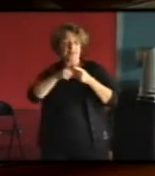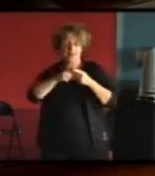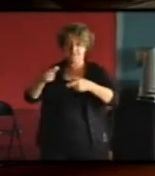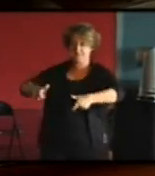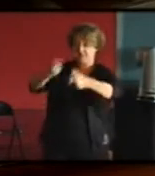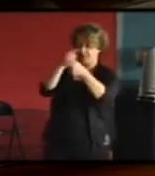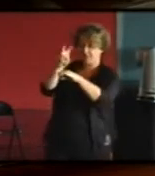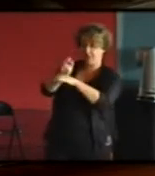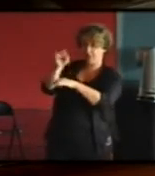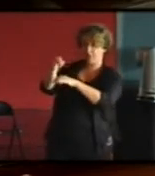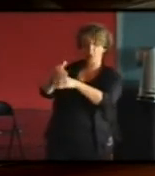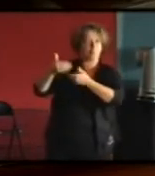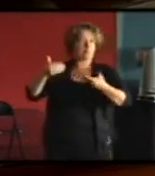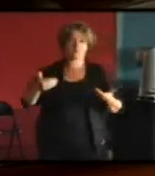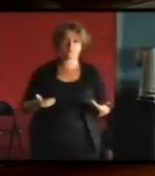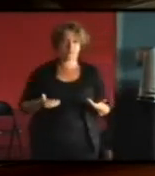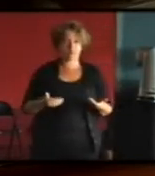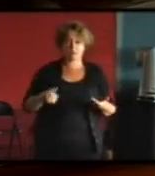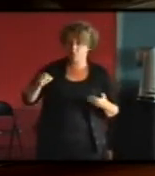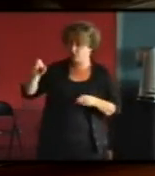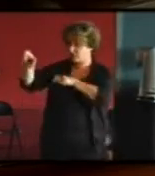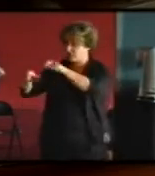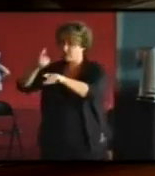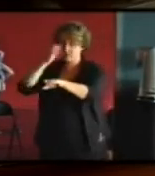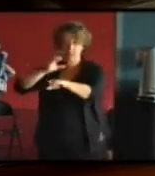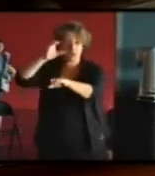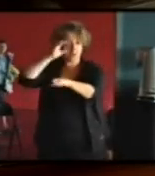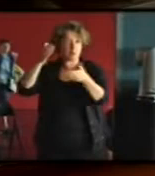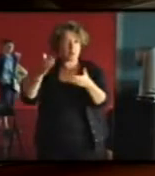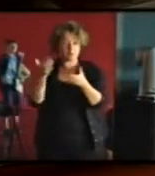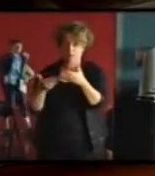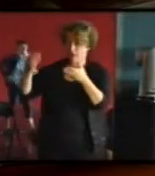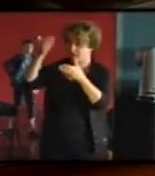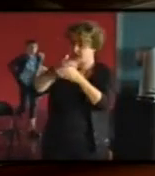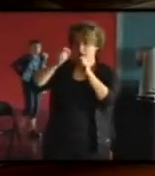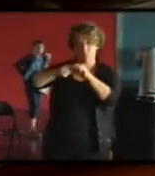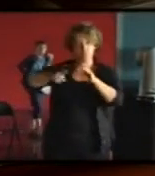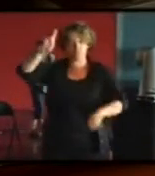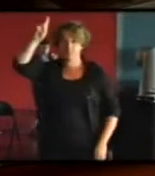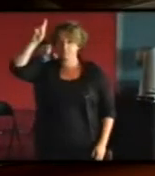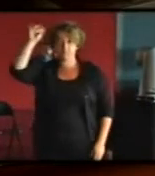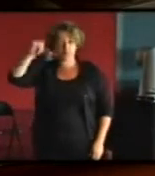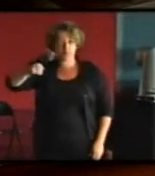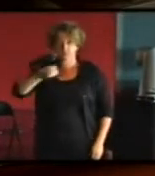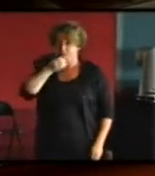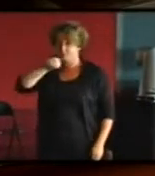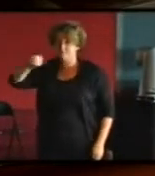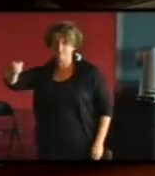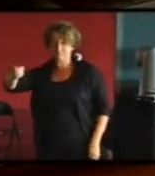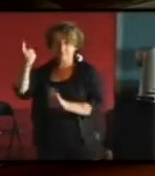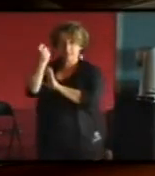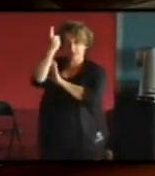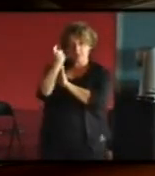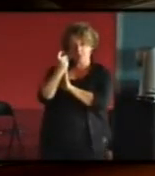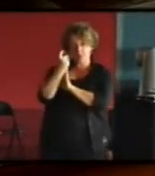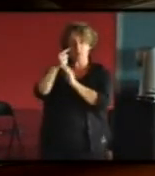c'est ce que j'entends de ce que vous dites peut-être que le public me démentira et il a la parole vous pouvez la demander comme vous voulez bien entendu mais le débat c'est celui de